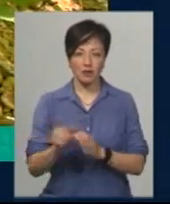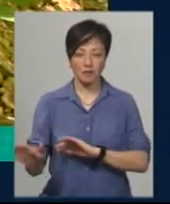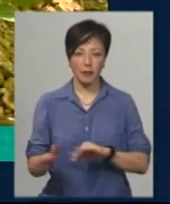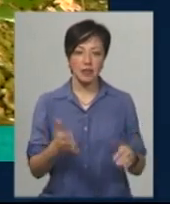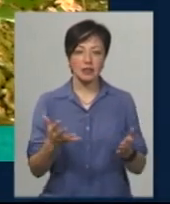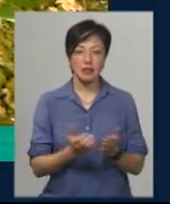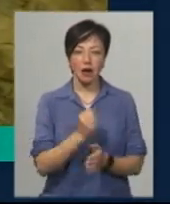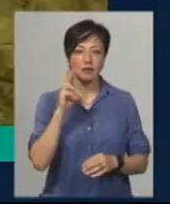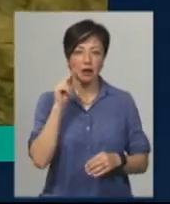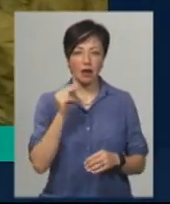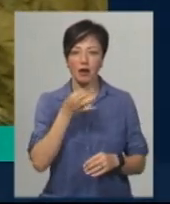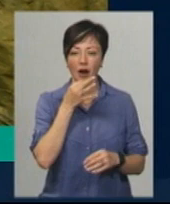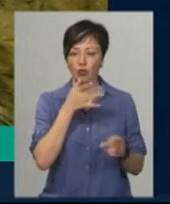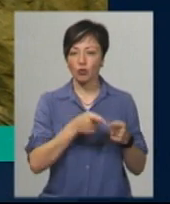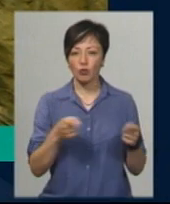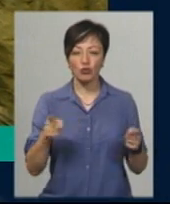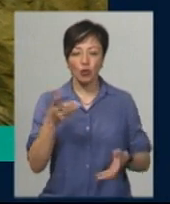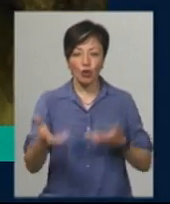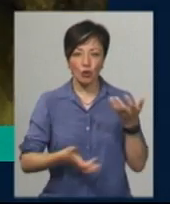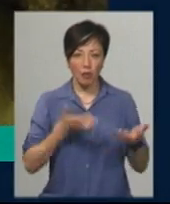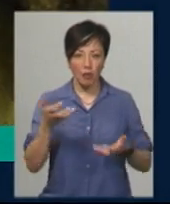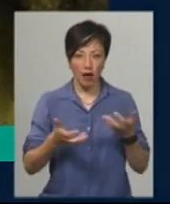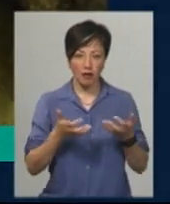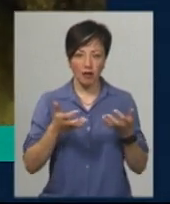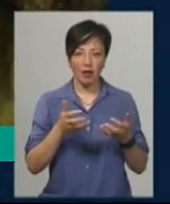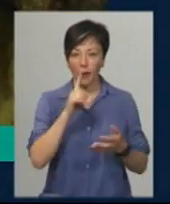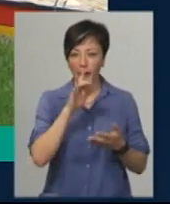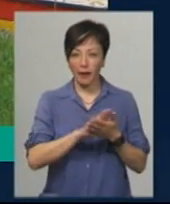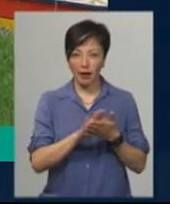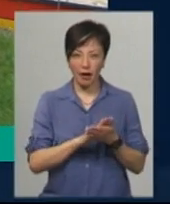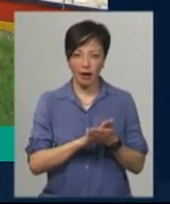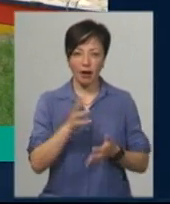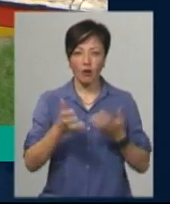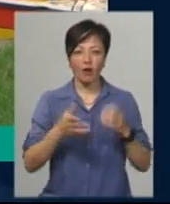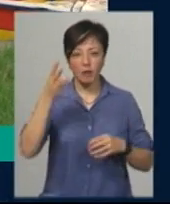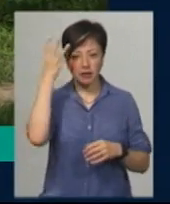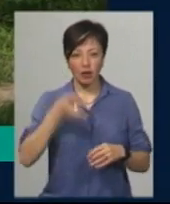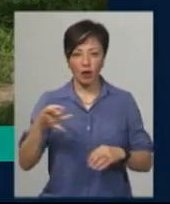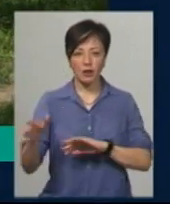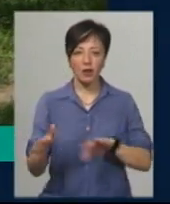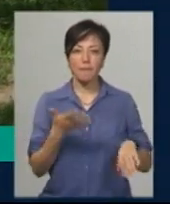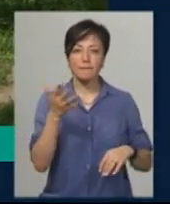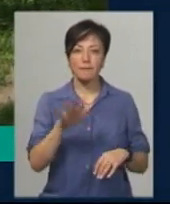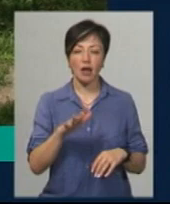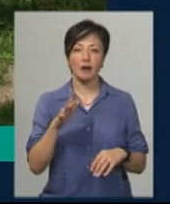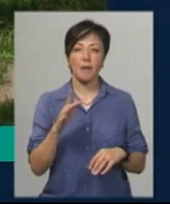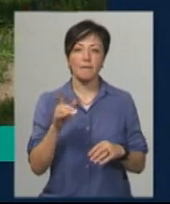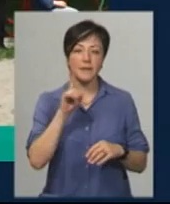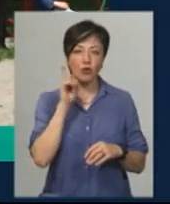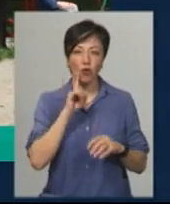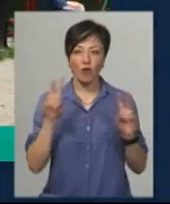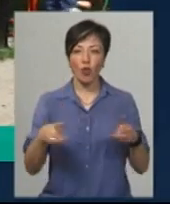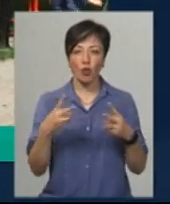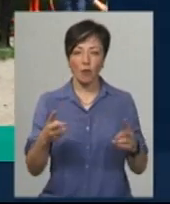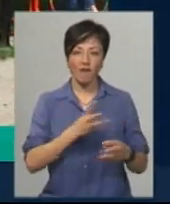Знахідка, яка датована ранньою добою. Що розкопали чорні археологи у Хмельницькому районі? П'ять підліткових клубів спортивного волонтерства на Хмельниччині.